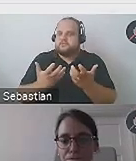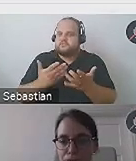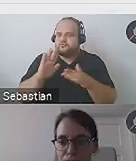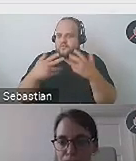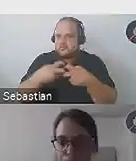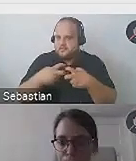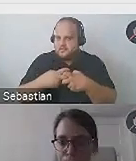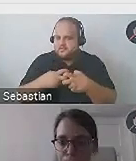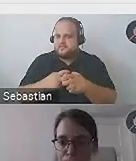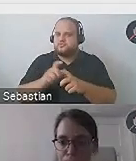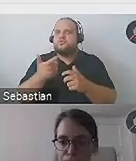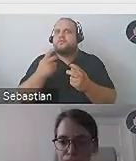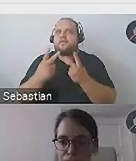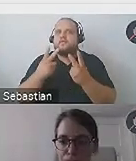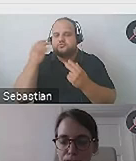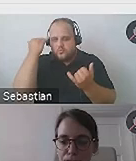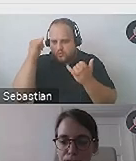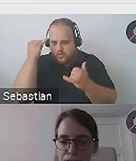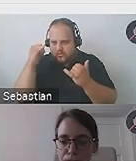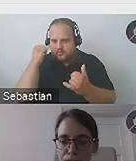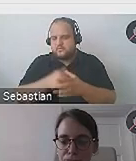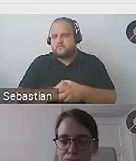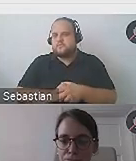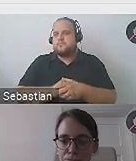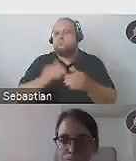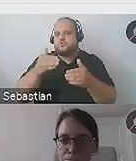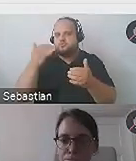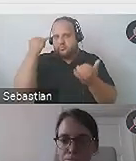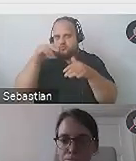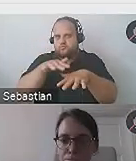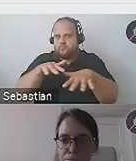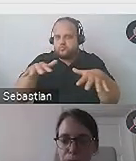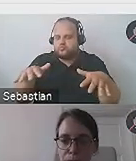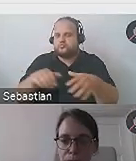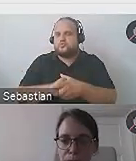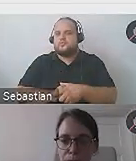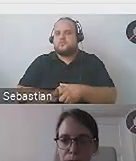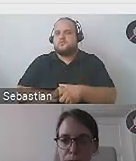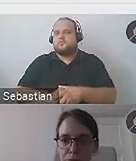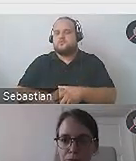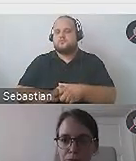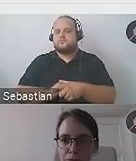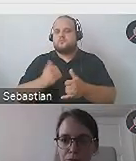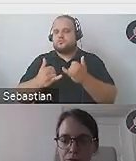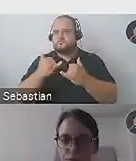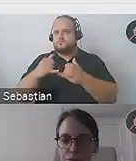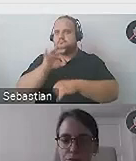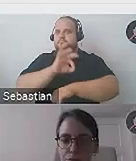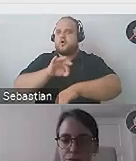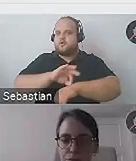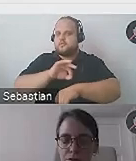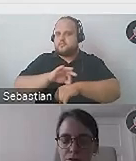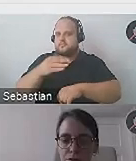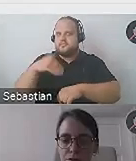określić, co jest największym błędem, bo jest szansa, że tych błędów będzie sporo, jeżeli strona nie była projektowana uniwersalnie z myślą o